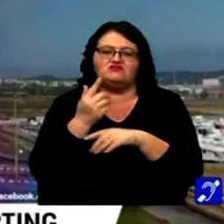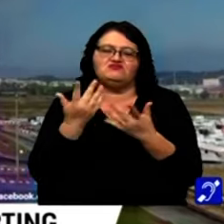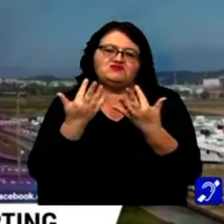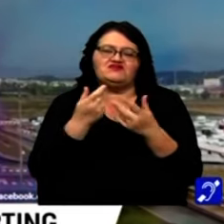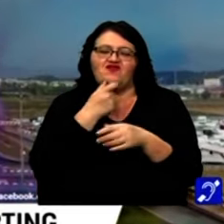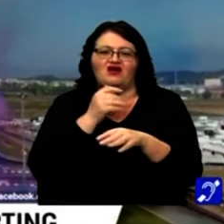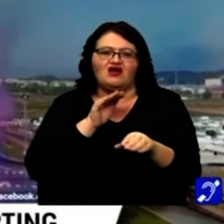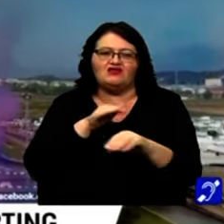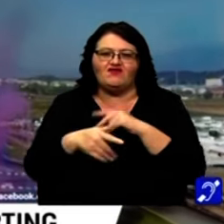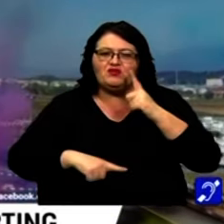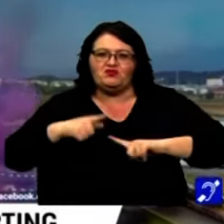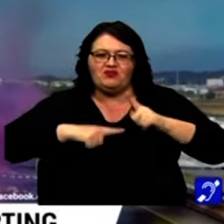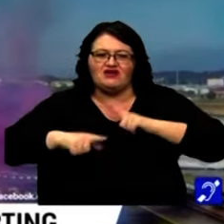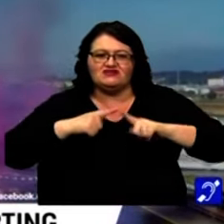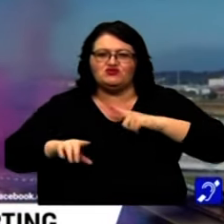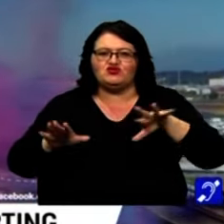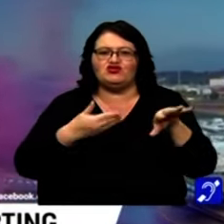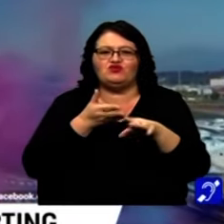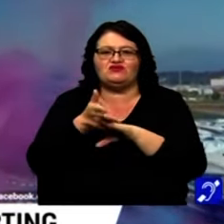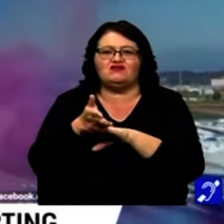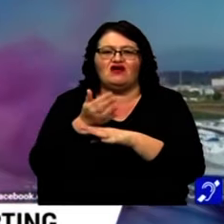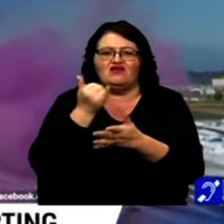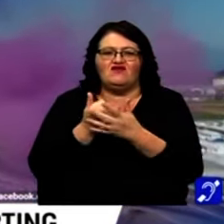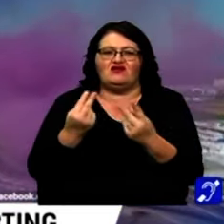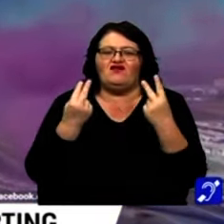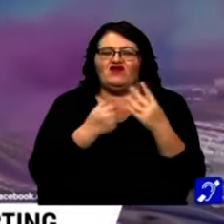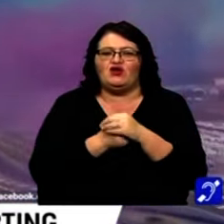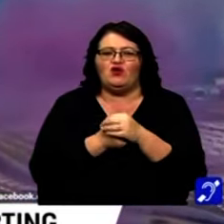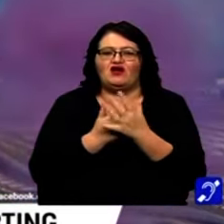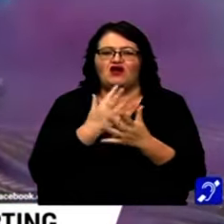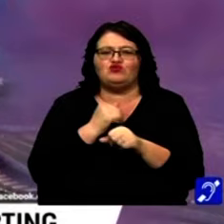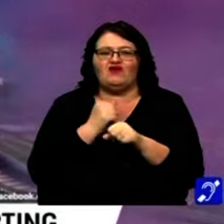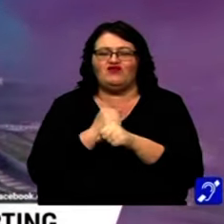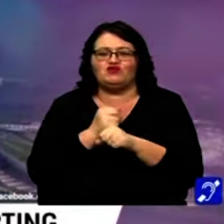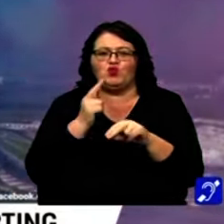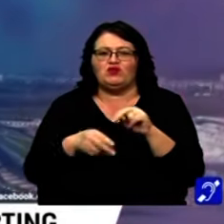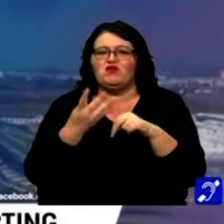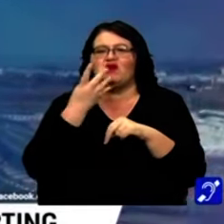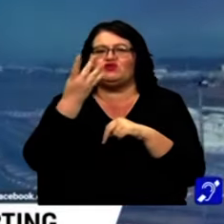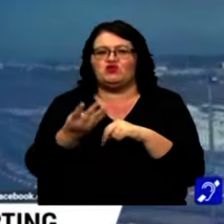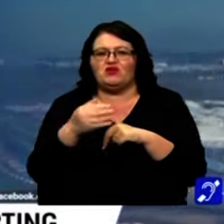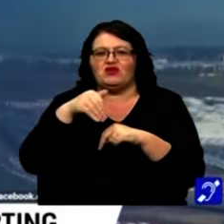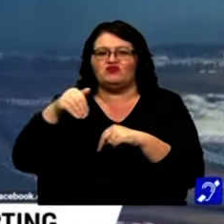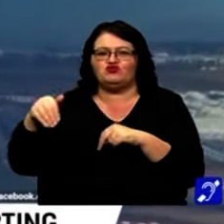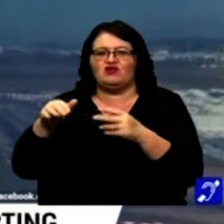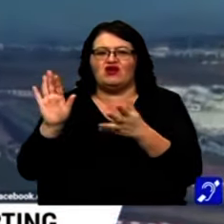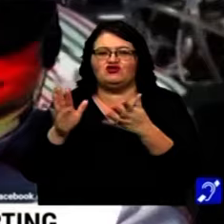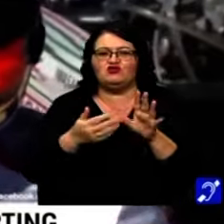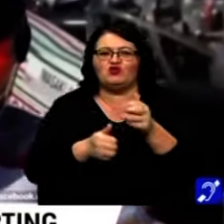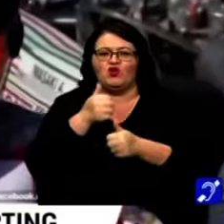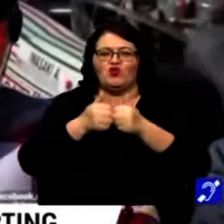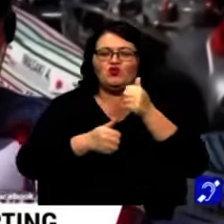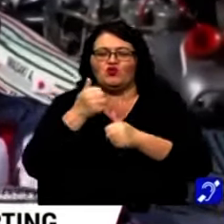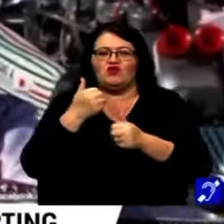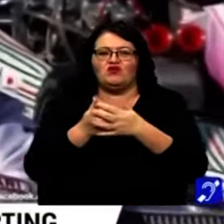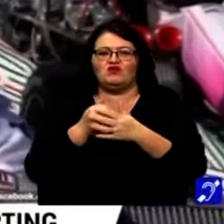însă, acest sport a devenit o pasiune și a început să se implice la adevărata valoare. Așa se face că, în ultimii patru ani, Mihai Muncean a început să concureze